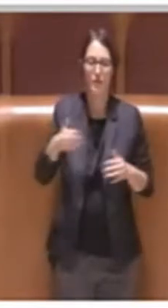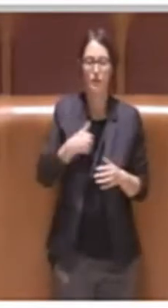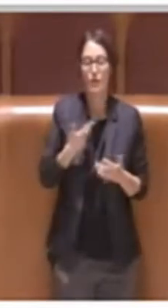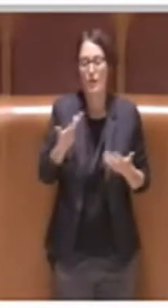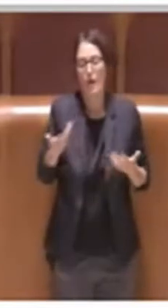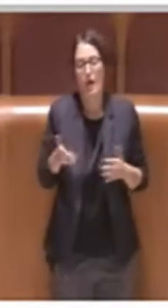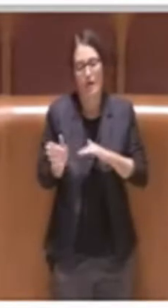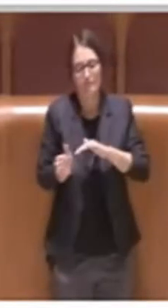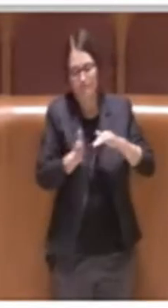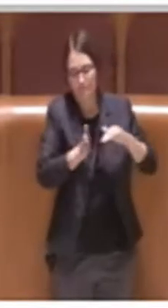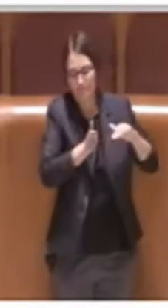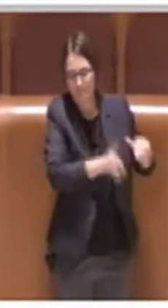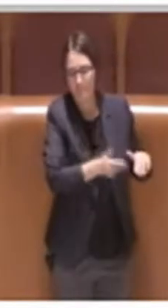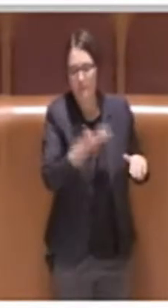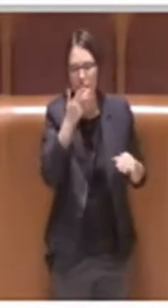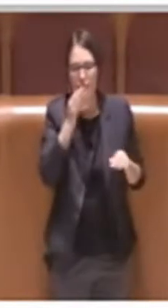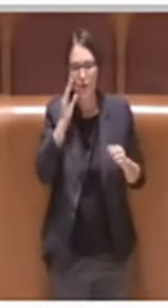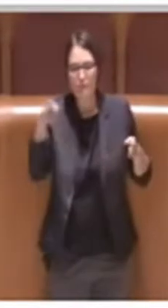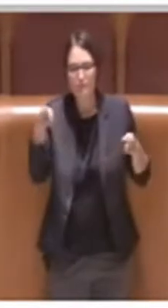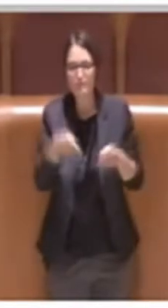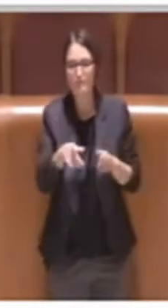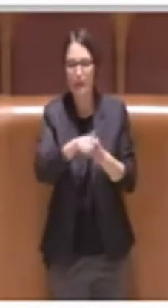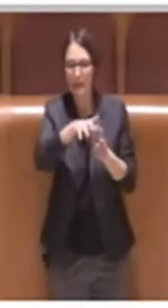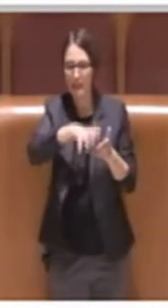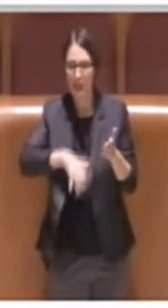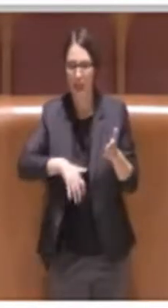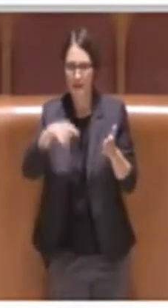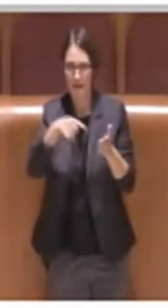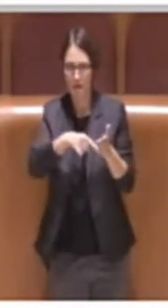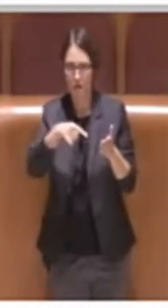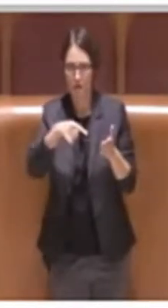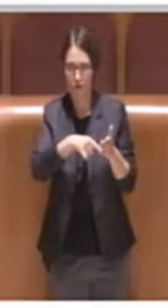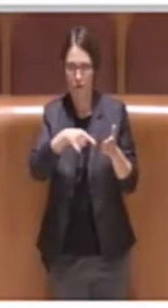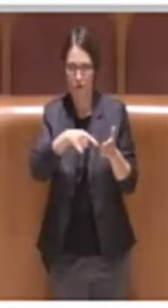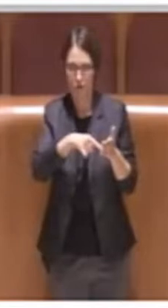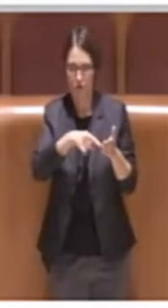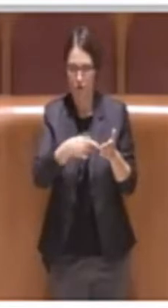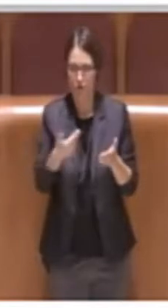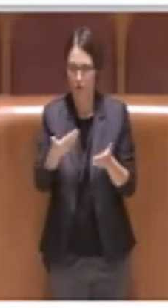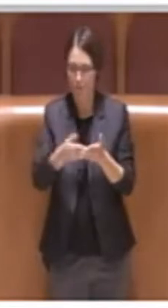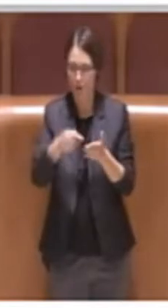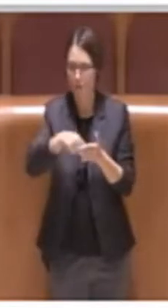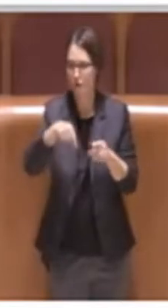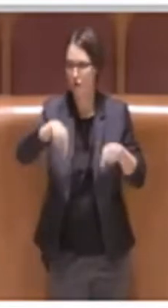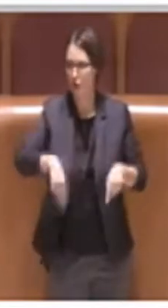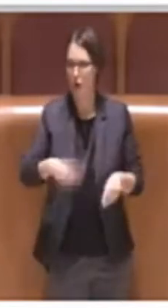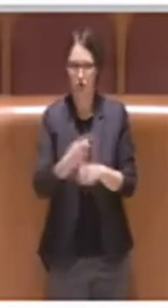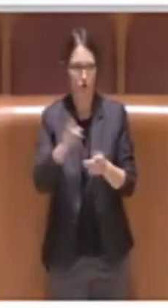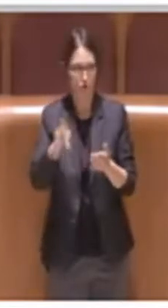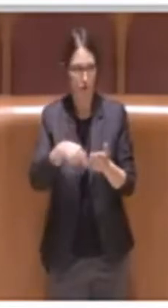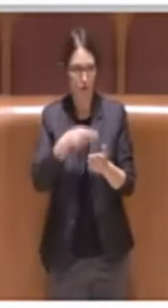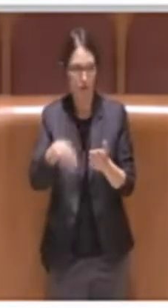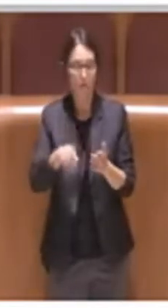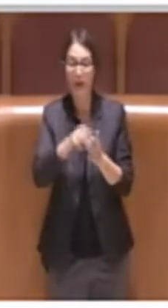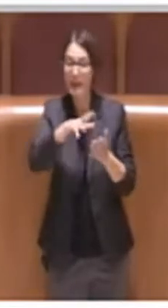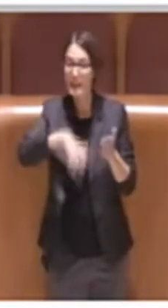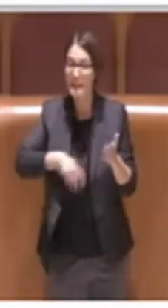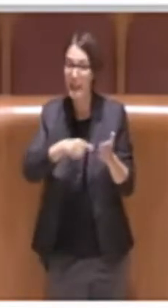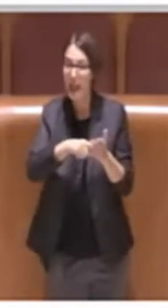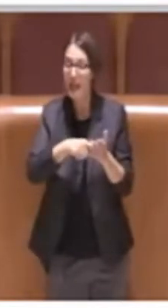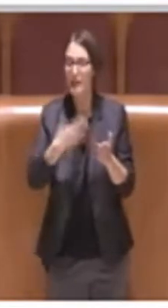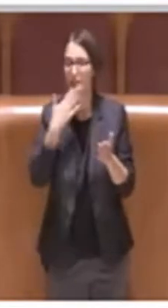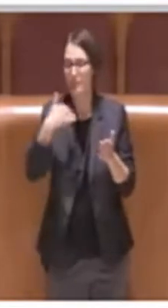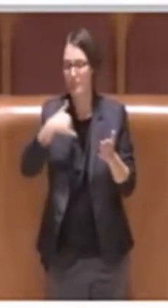merito del testo della proposta di delibera che oggi andiamo a votare. Ritengo che la delibera sia una